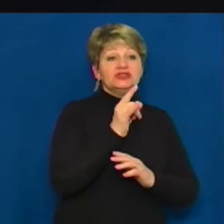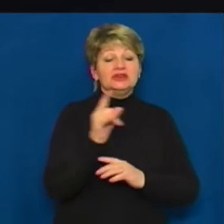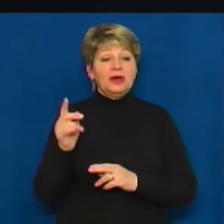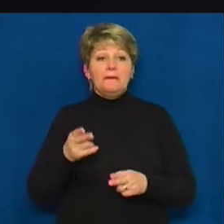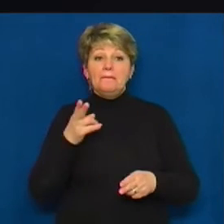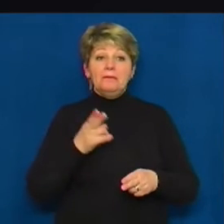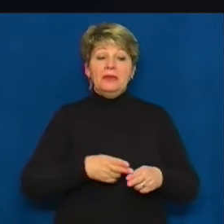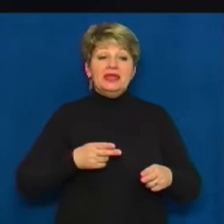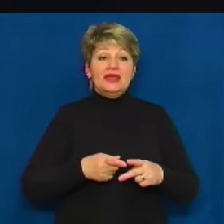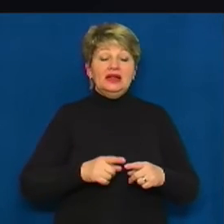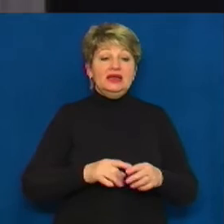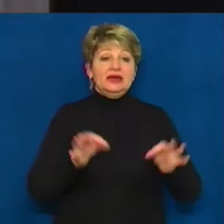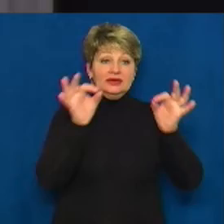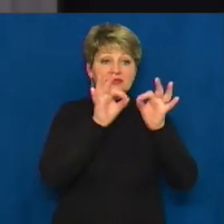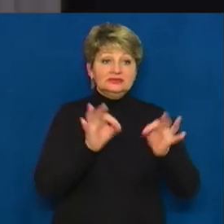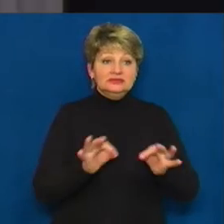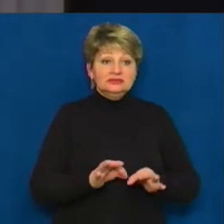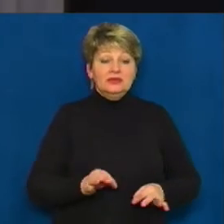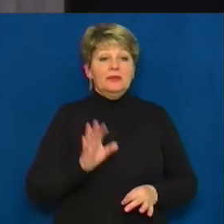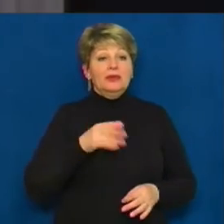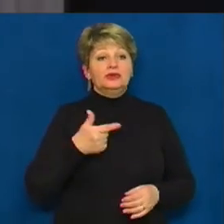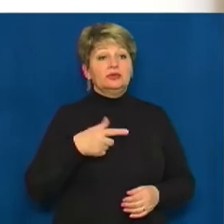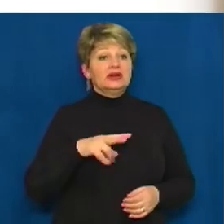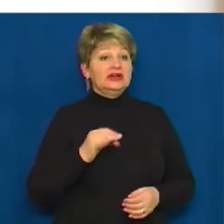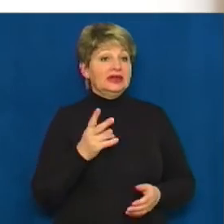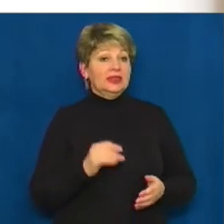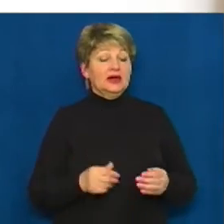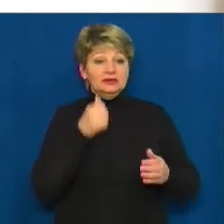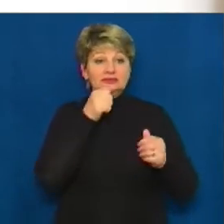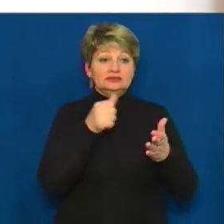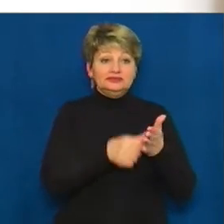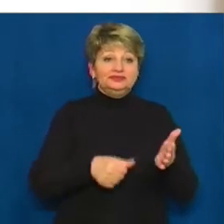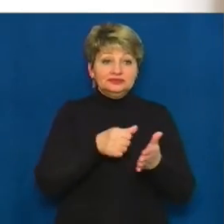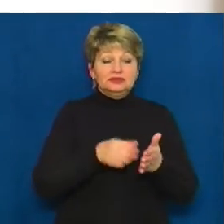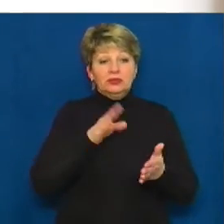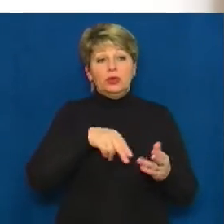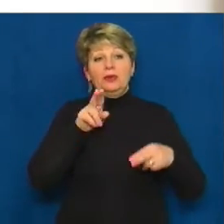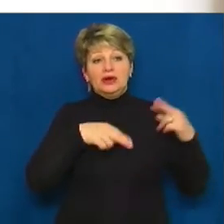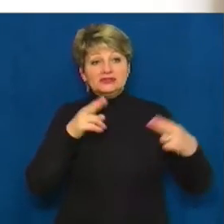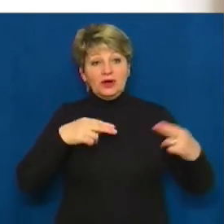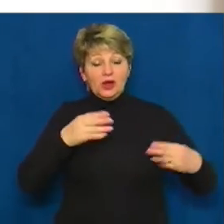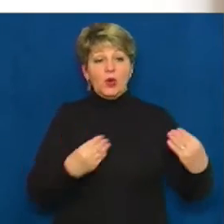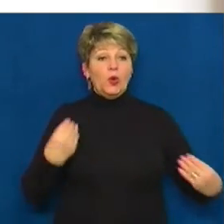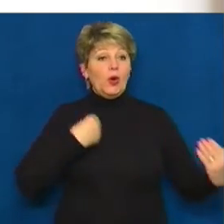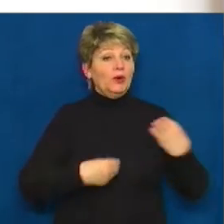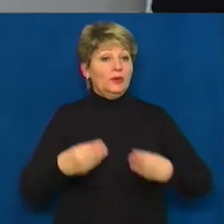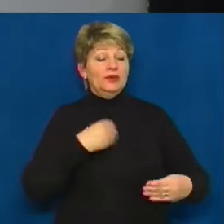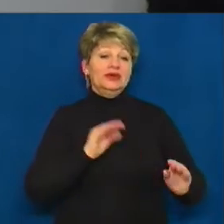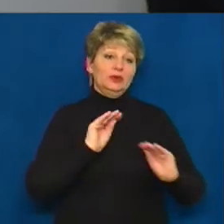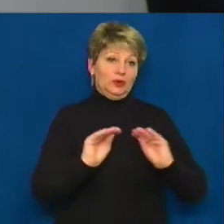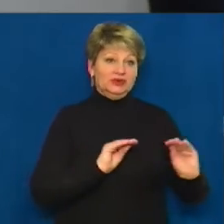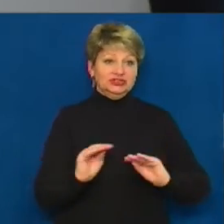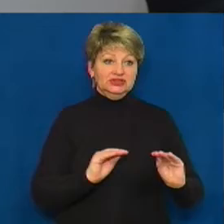каркас, на який наноситься шар глини. Потім вже розмальовуються, одягаються і прикрашаються.